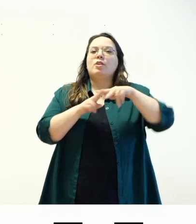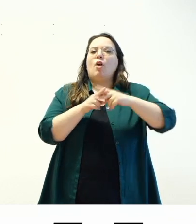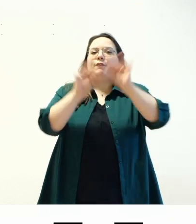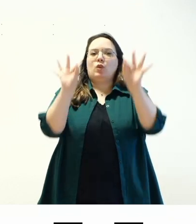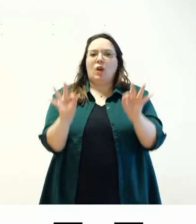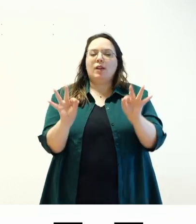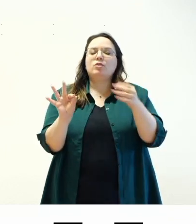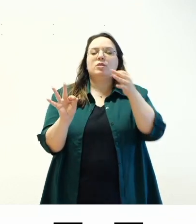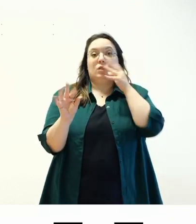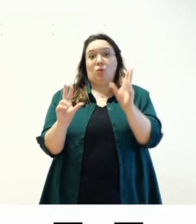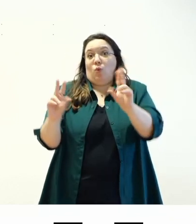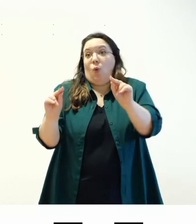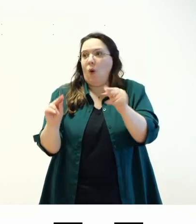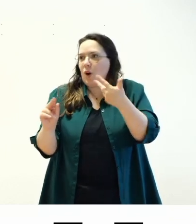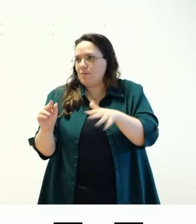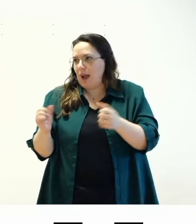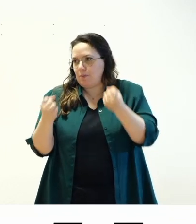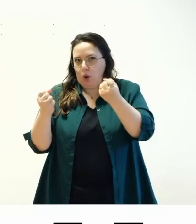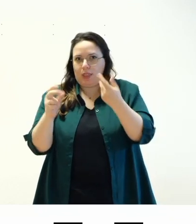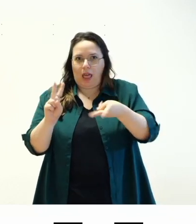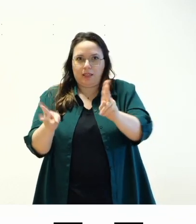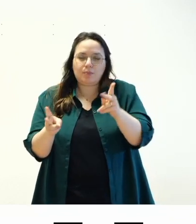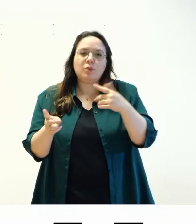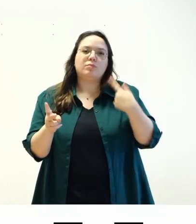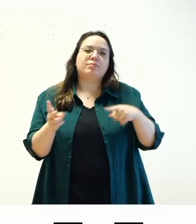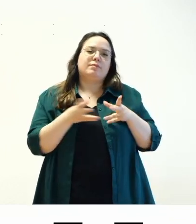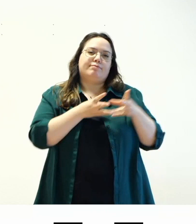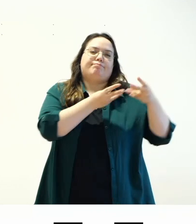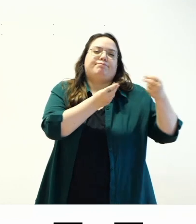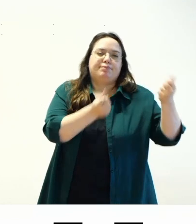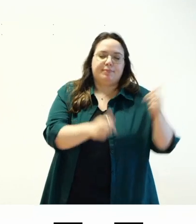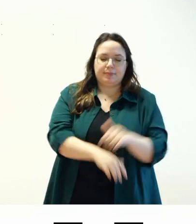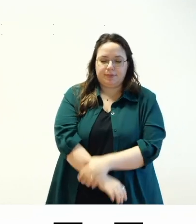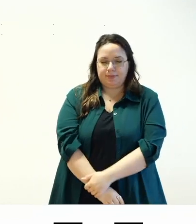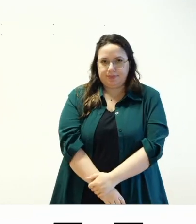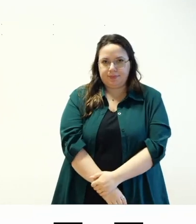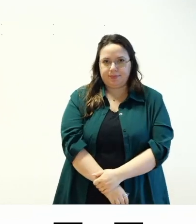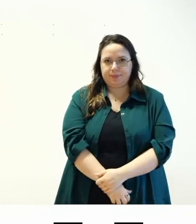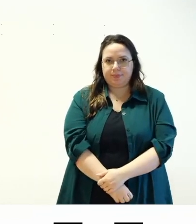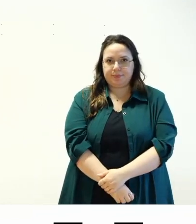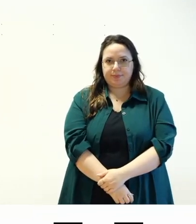è molto più potente da quella che è sviluppata attualmente questi file non sono più praticamente utilizzati